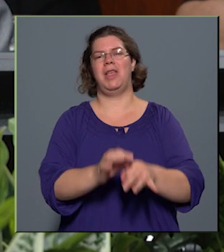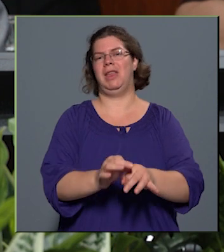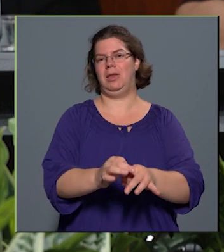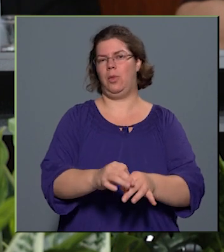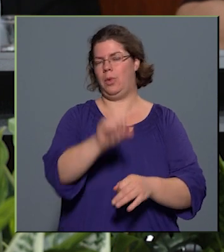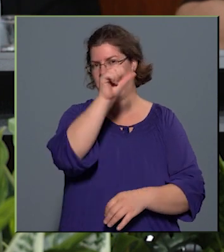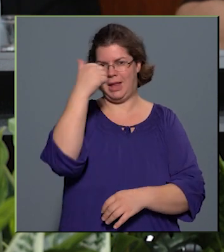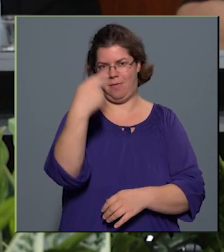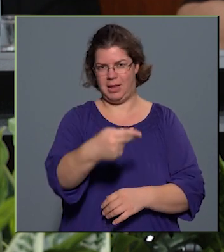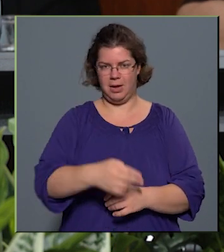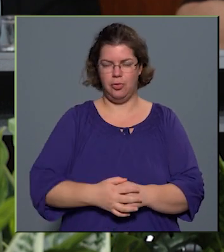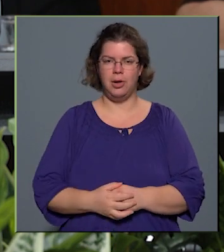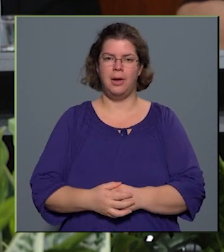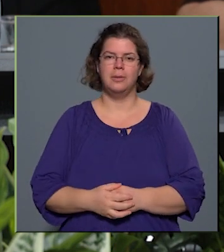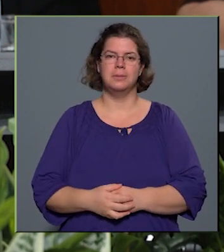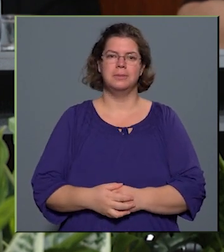tárgyú.